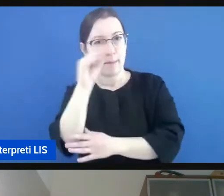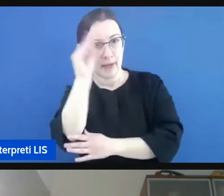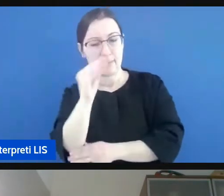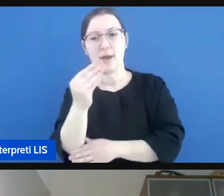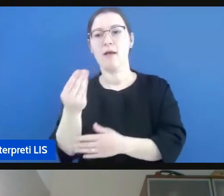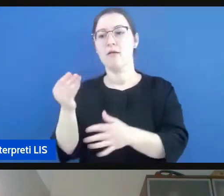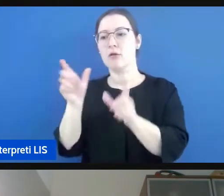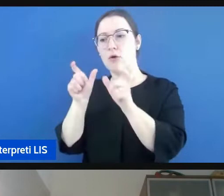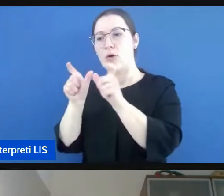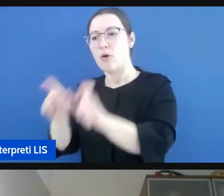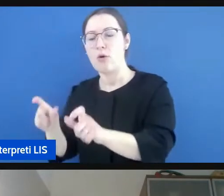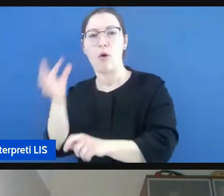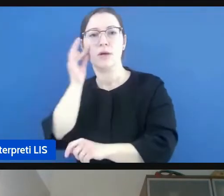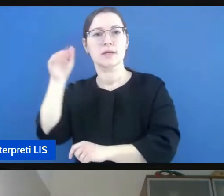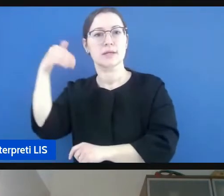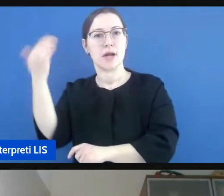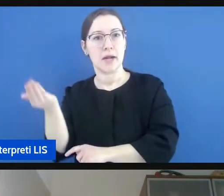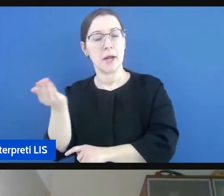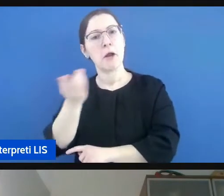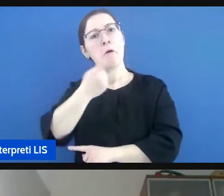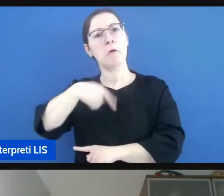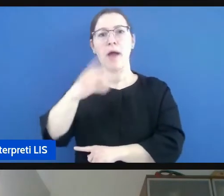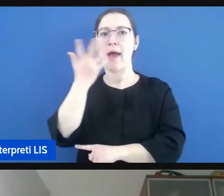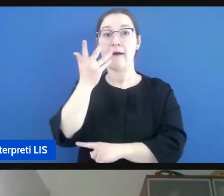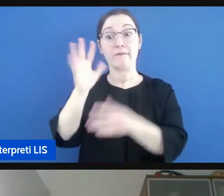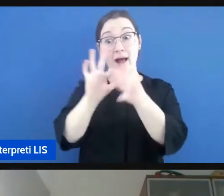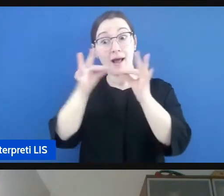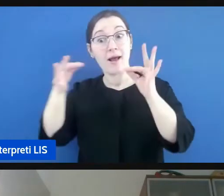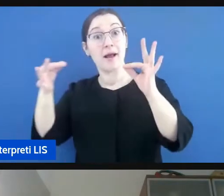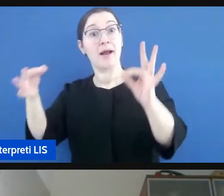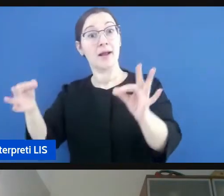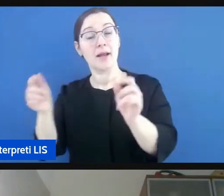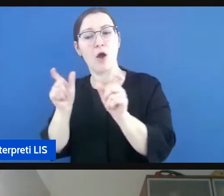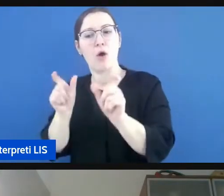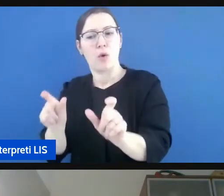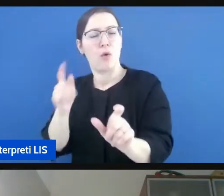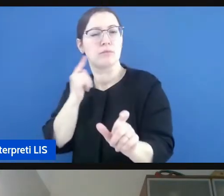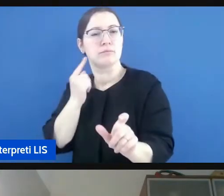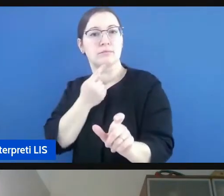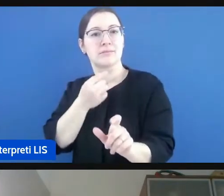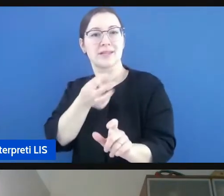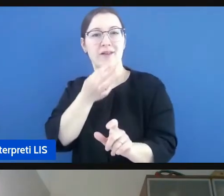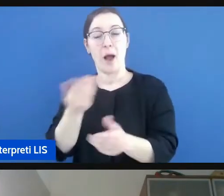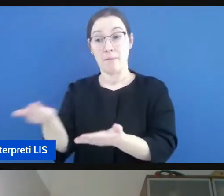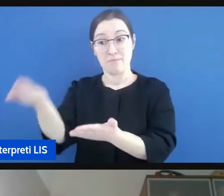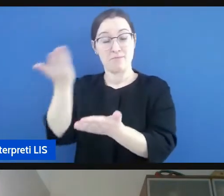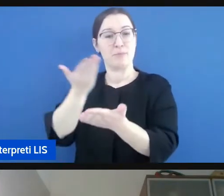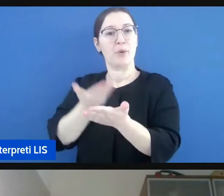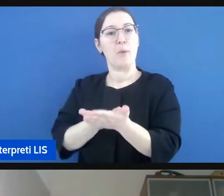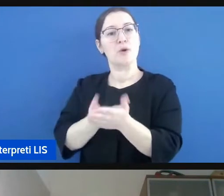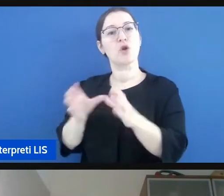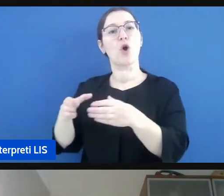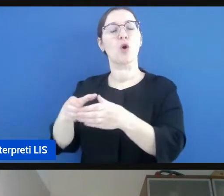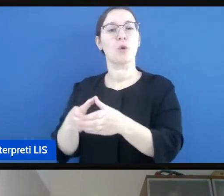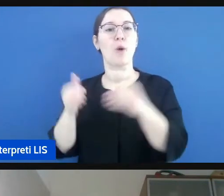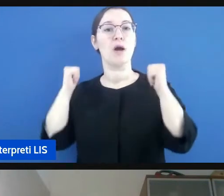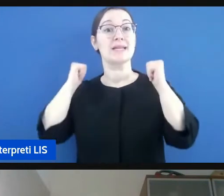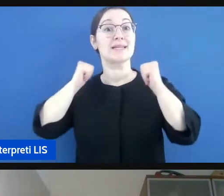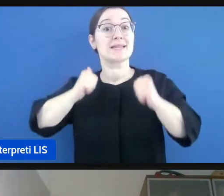allora abbiamo detto beh insomma facciamolo noi ce l'avevamo proposti noi come Zaino di Liss che è un gruppo di